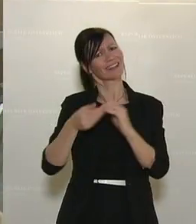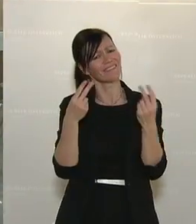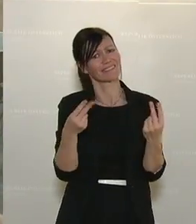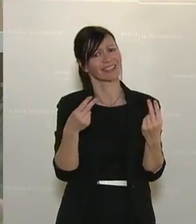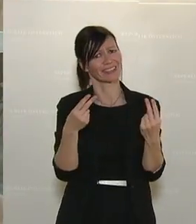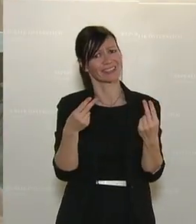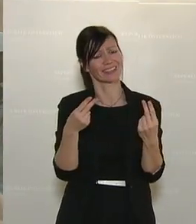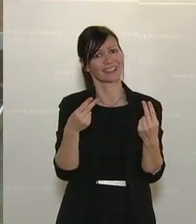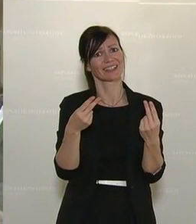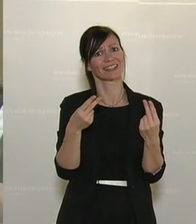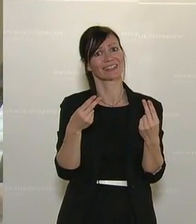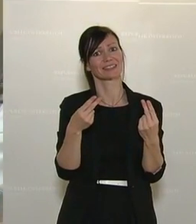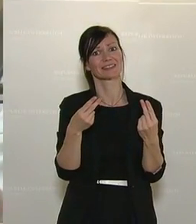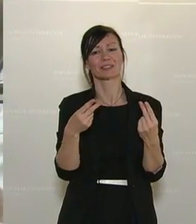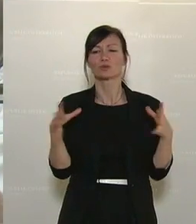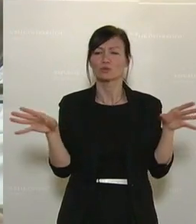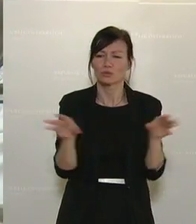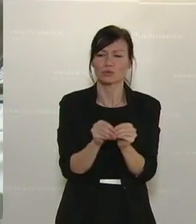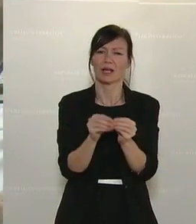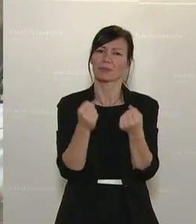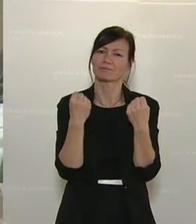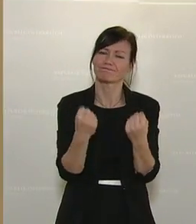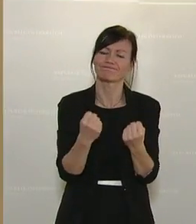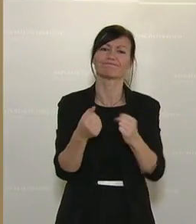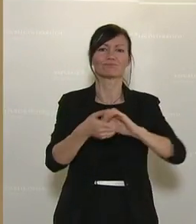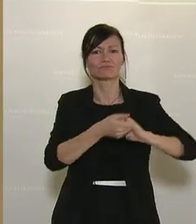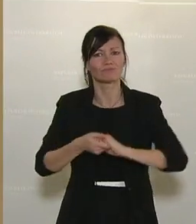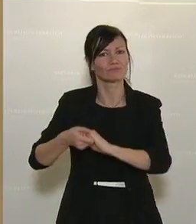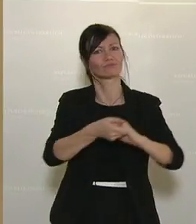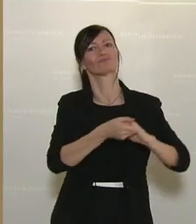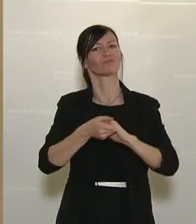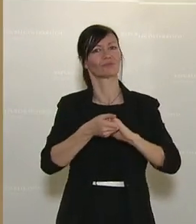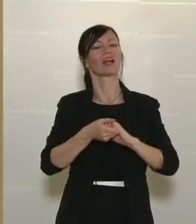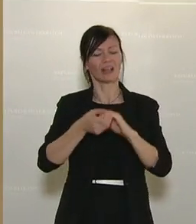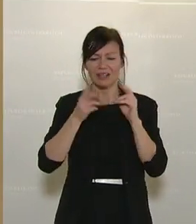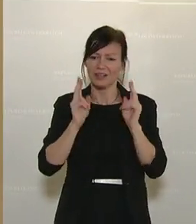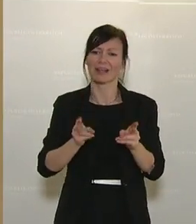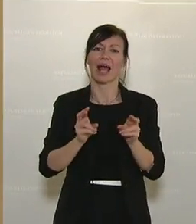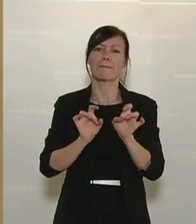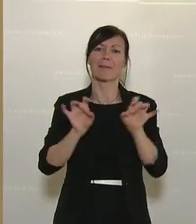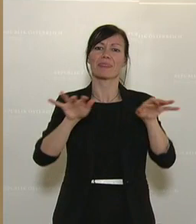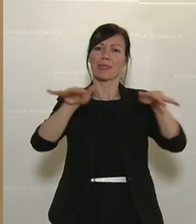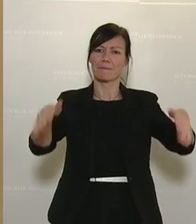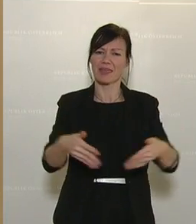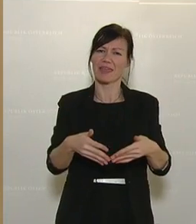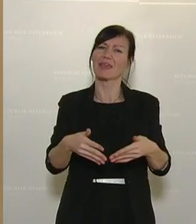wichtig, zusammenhalten, Solidarität in der Gesellschaft. Dann werden wir auch diese Pandemie letztendlich besiegen.